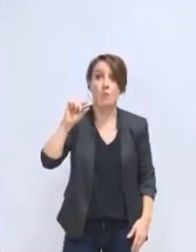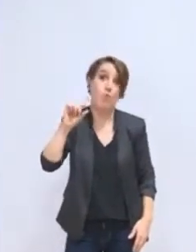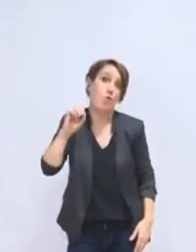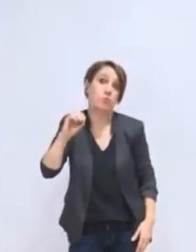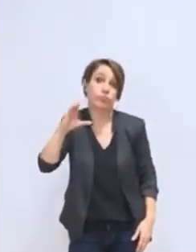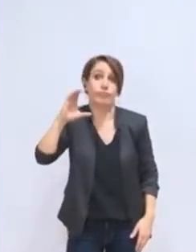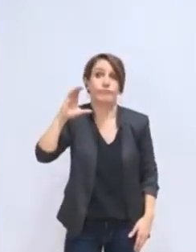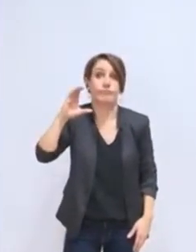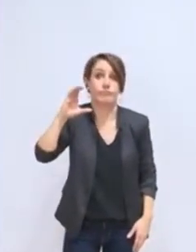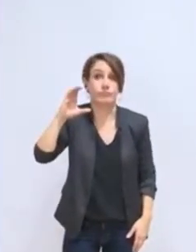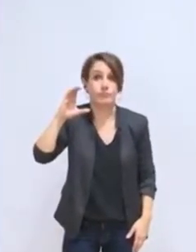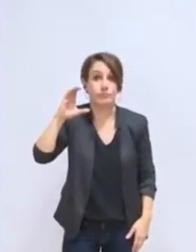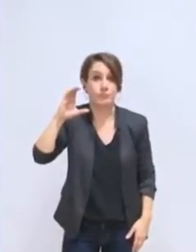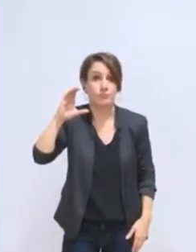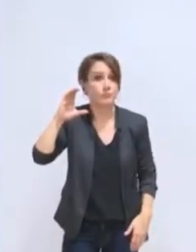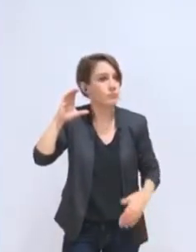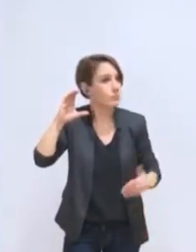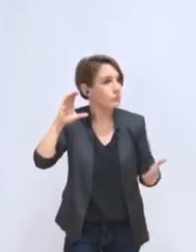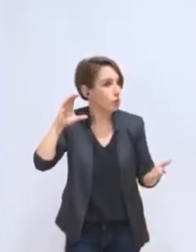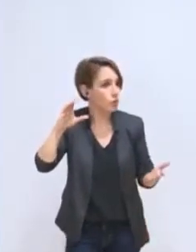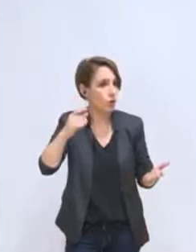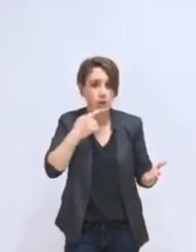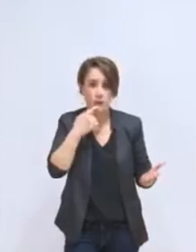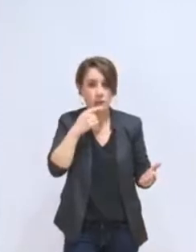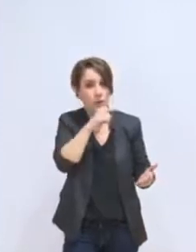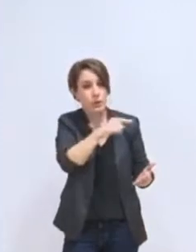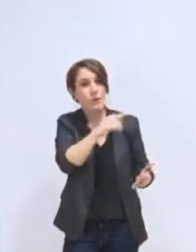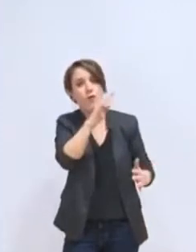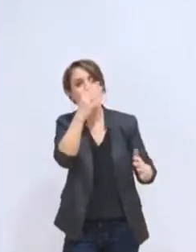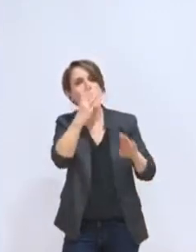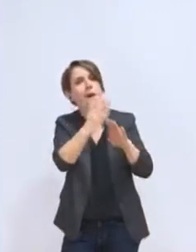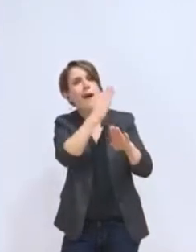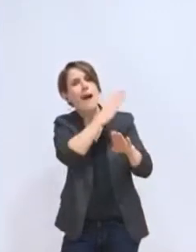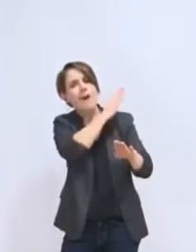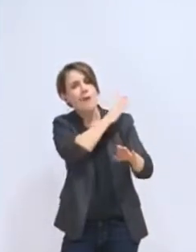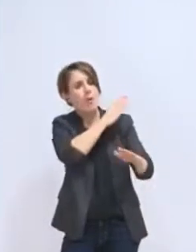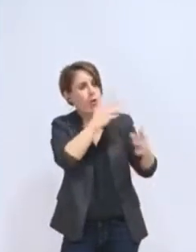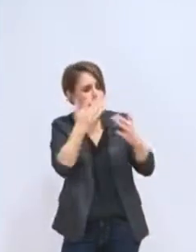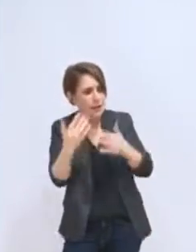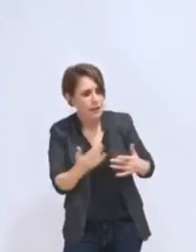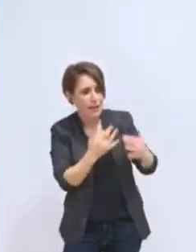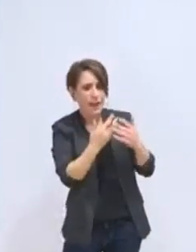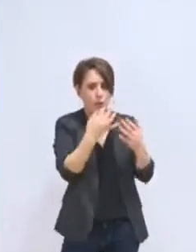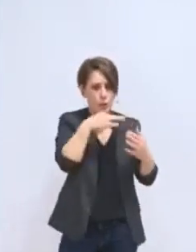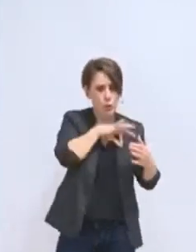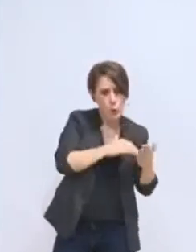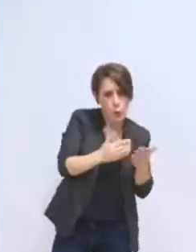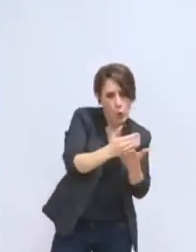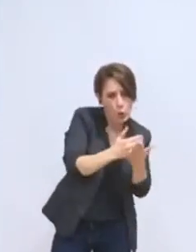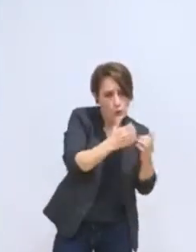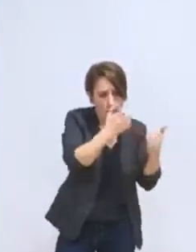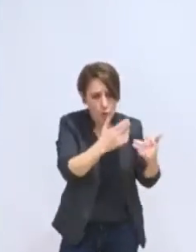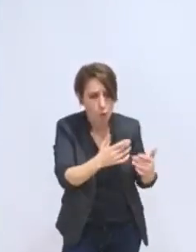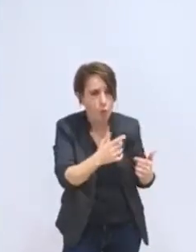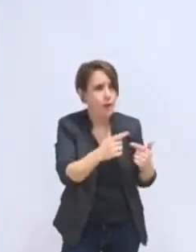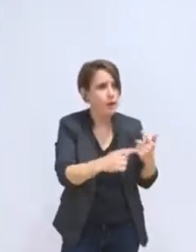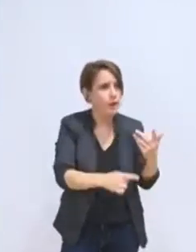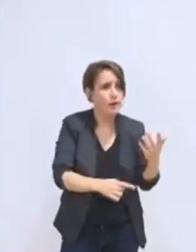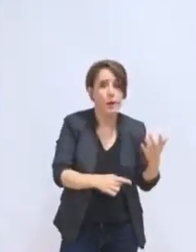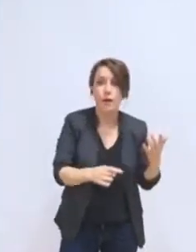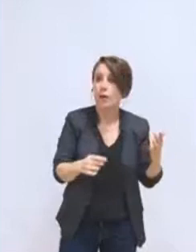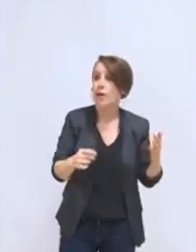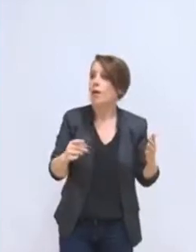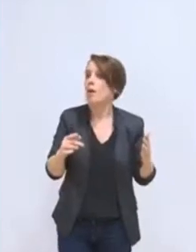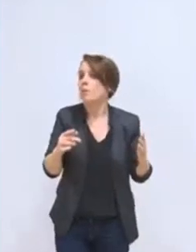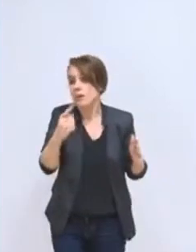'évolution des recettes que vous aviez projetées, et je reprends à mon compte, en essayant sans doute de faire